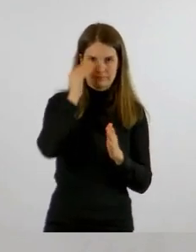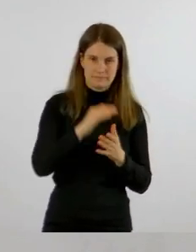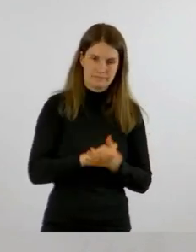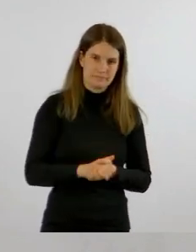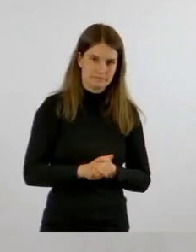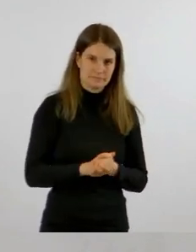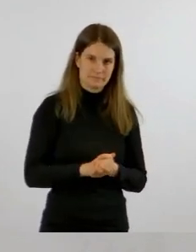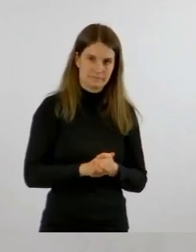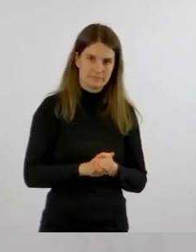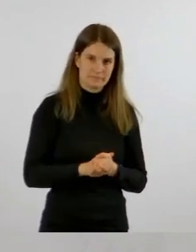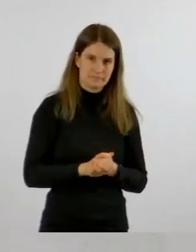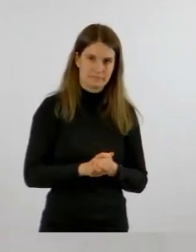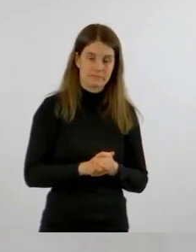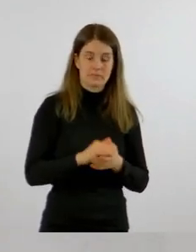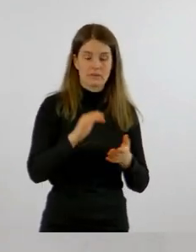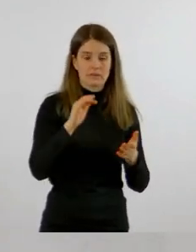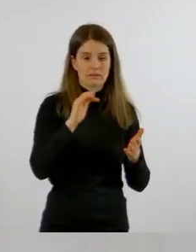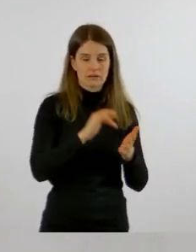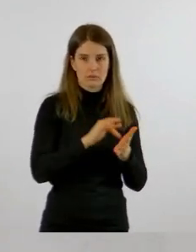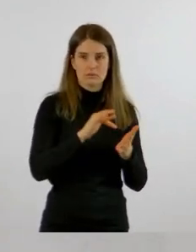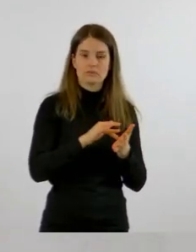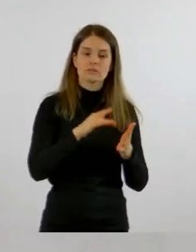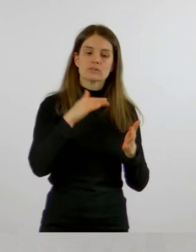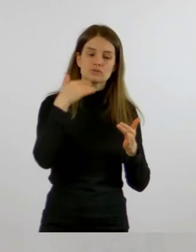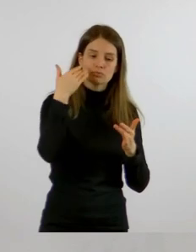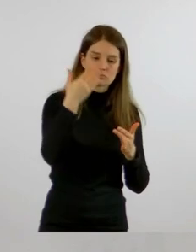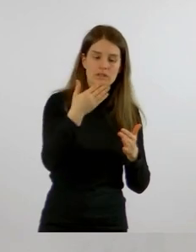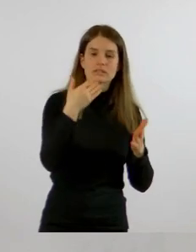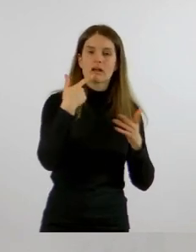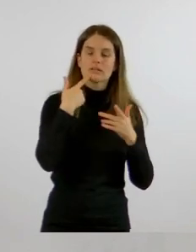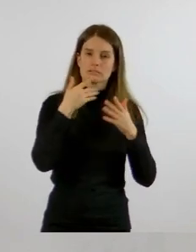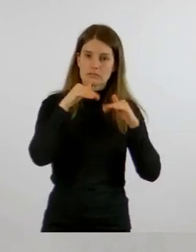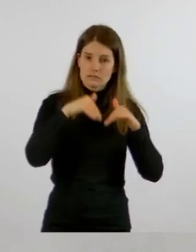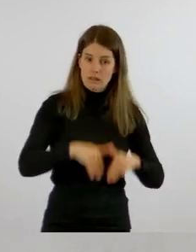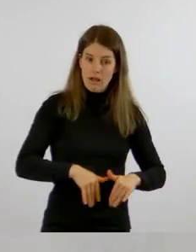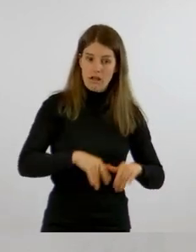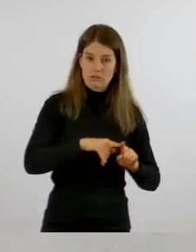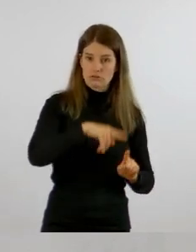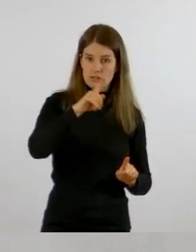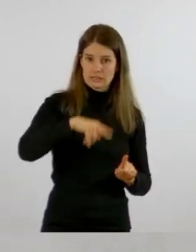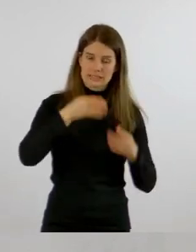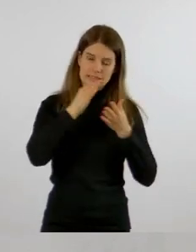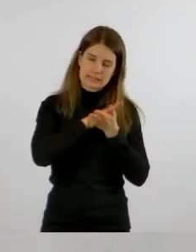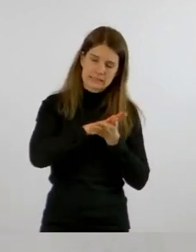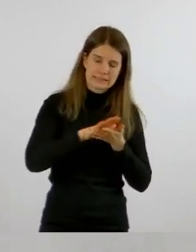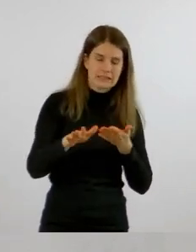diese statistischen Werte auch wieder sehr sauber berechnen können.